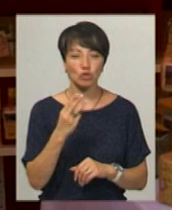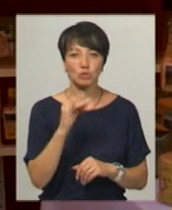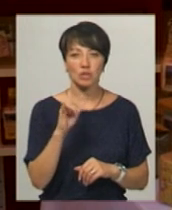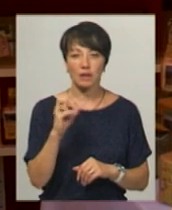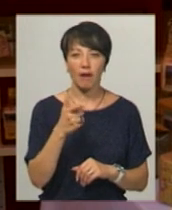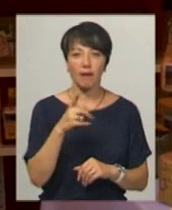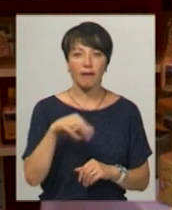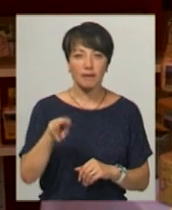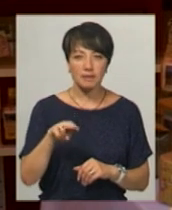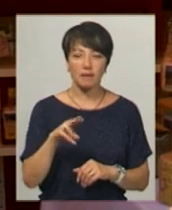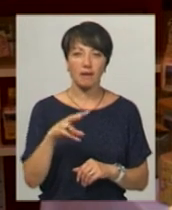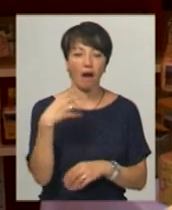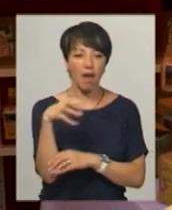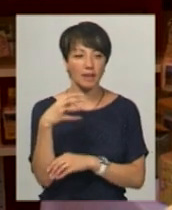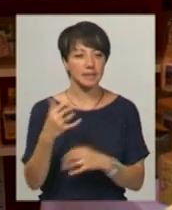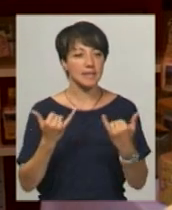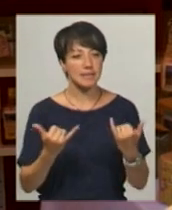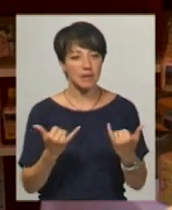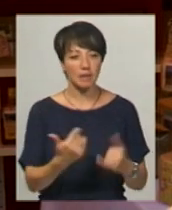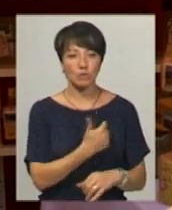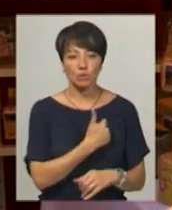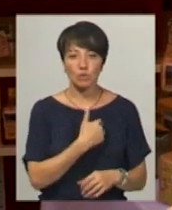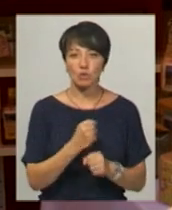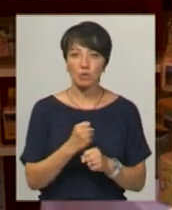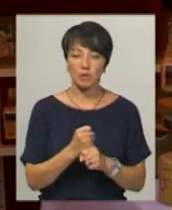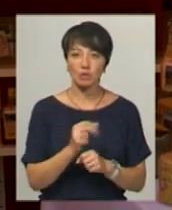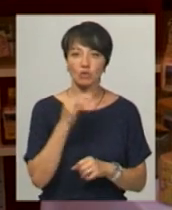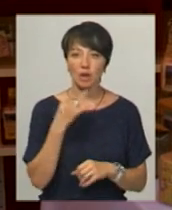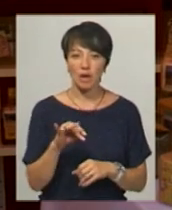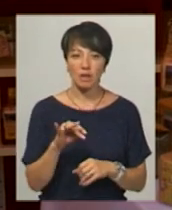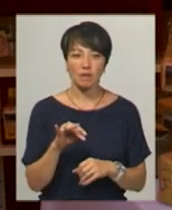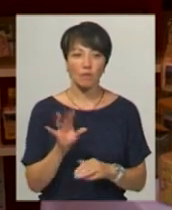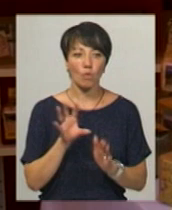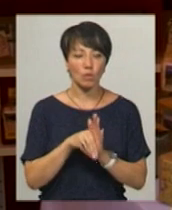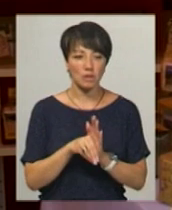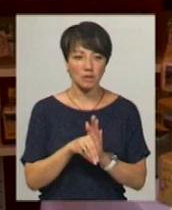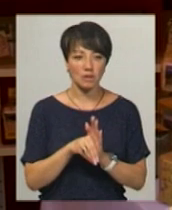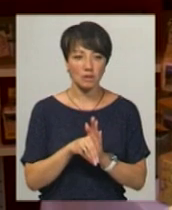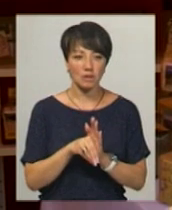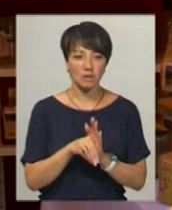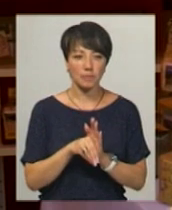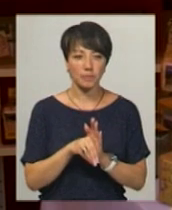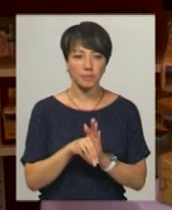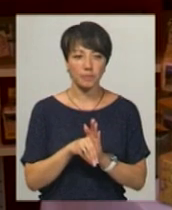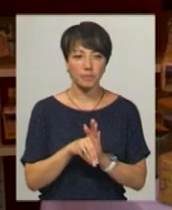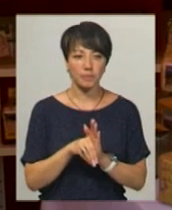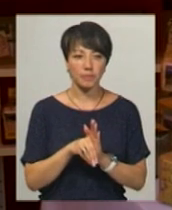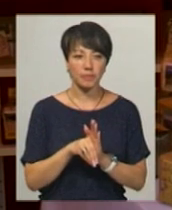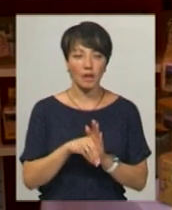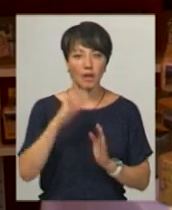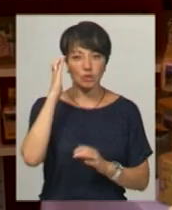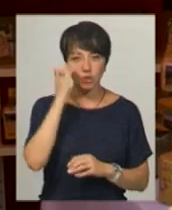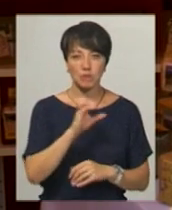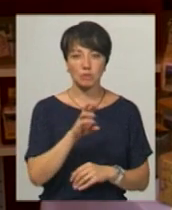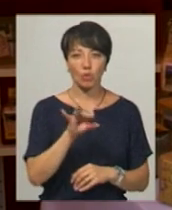глід і калина. Зараз ми хочемо зробити чай, в який би входили чорна